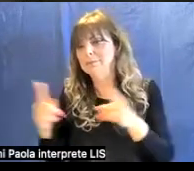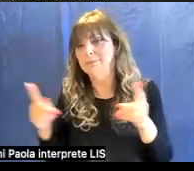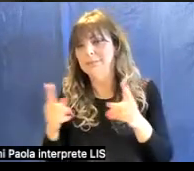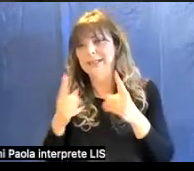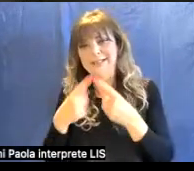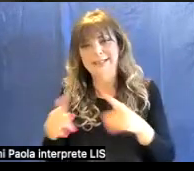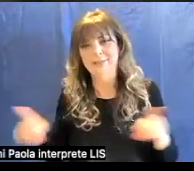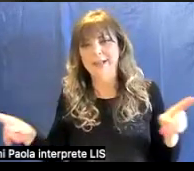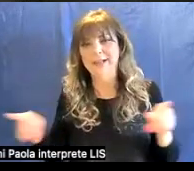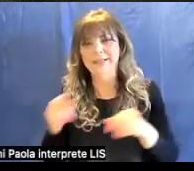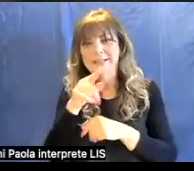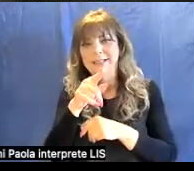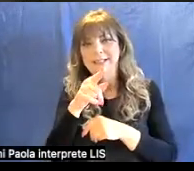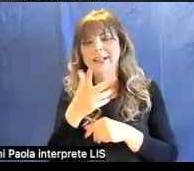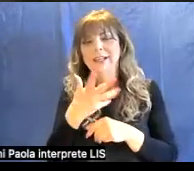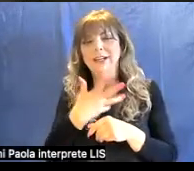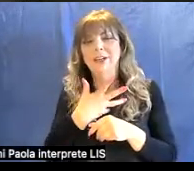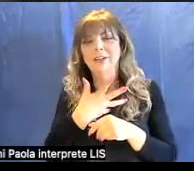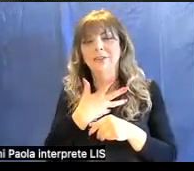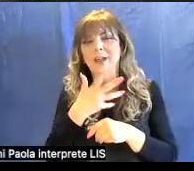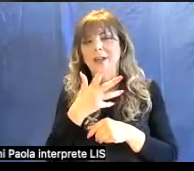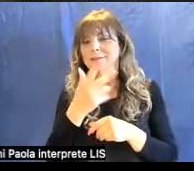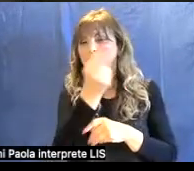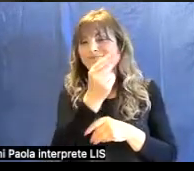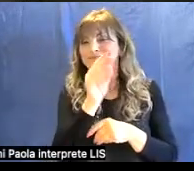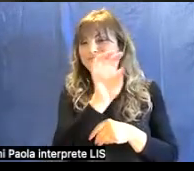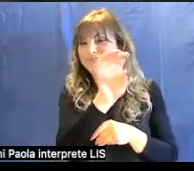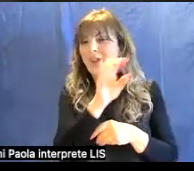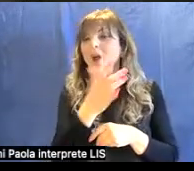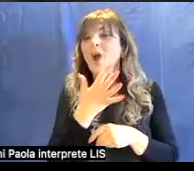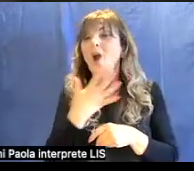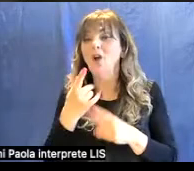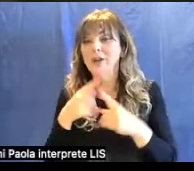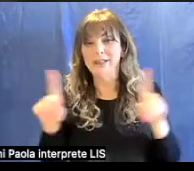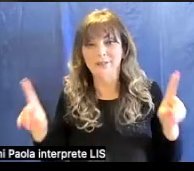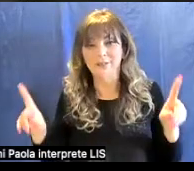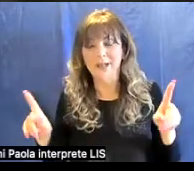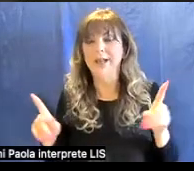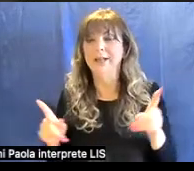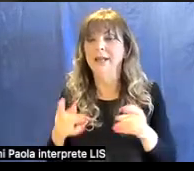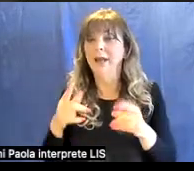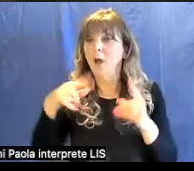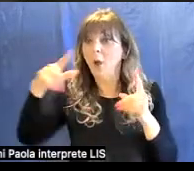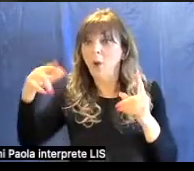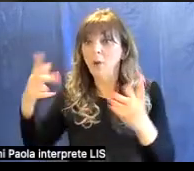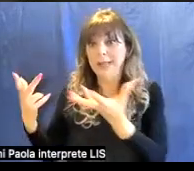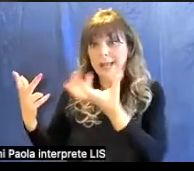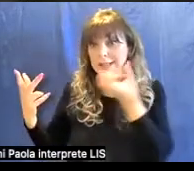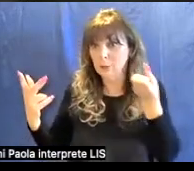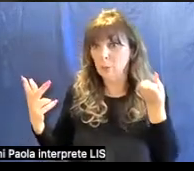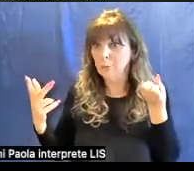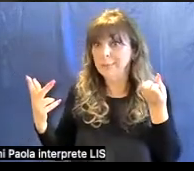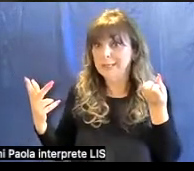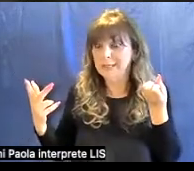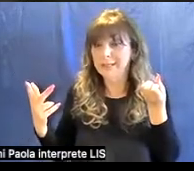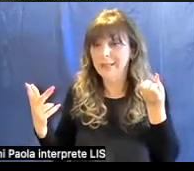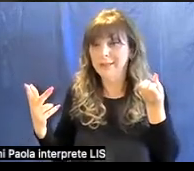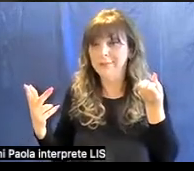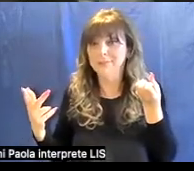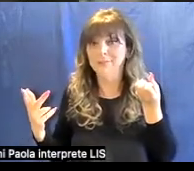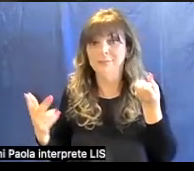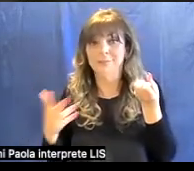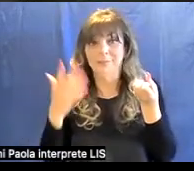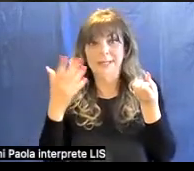rappresentate con colori diversi. Una parte di queste onde viene assorbita, in questo caso specifico la